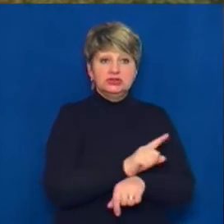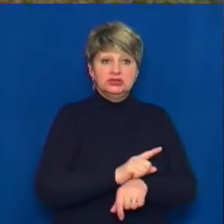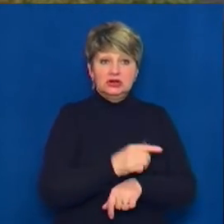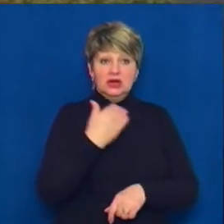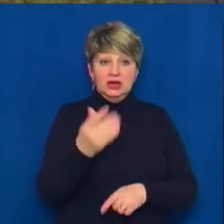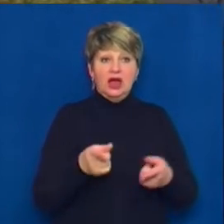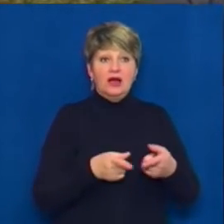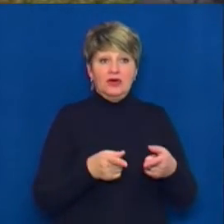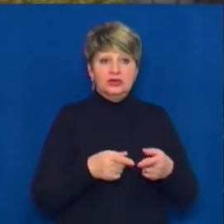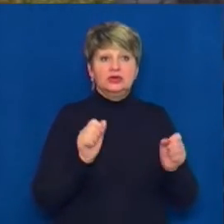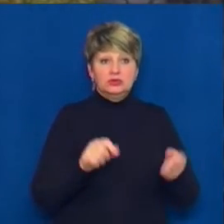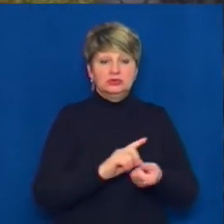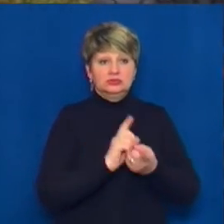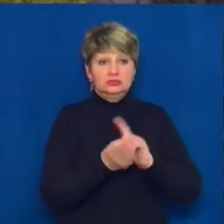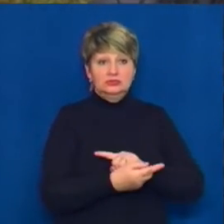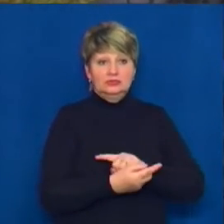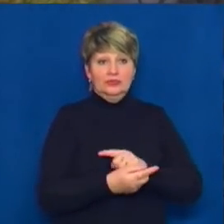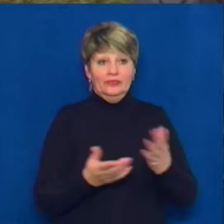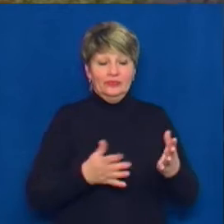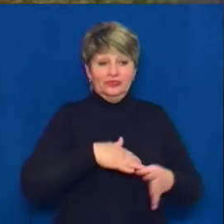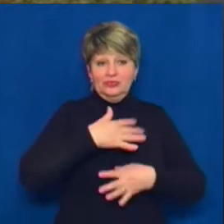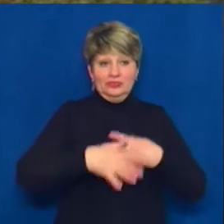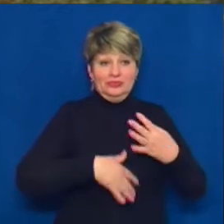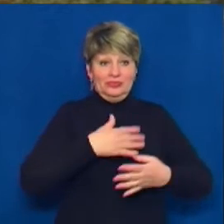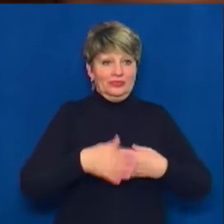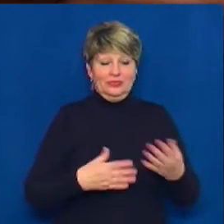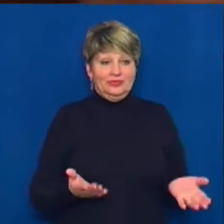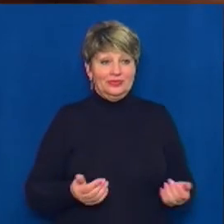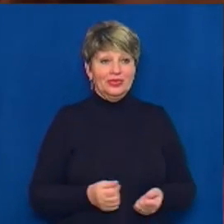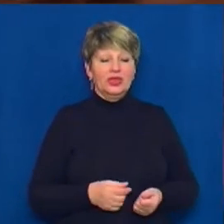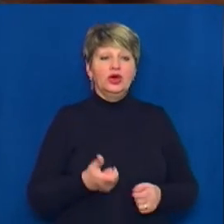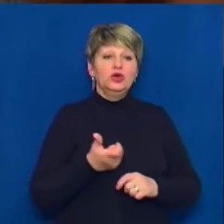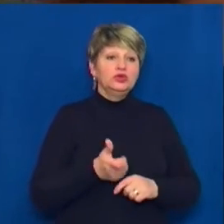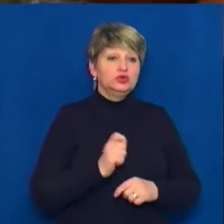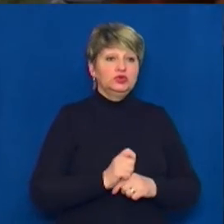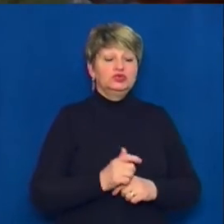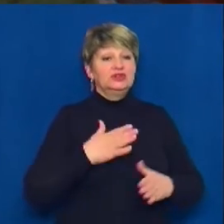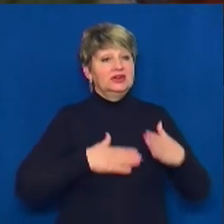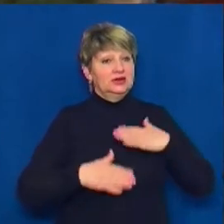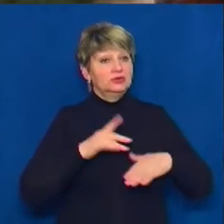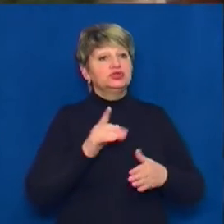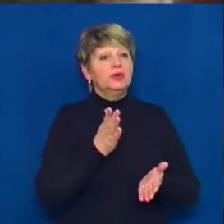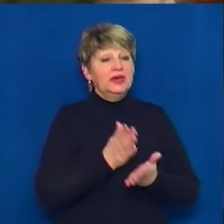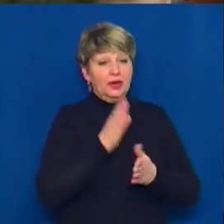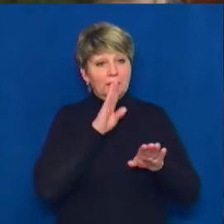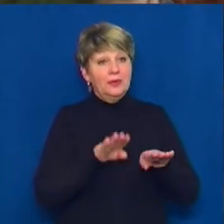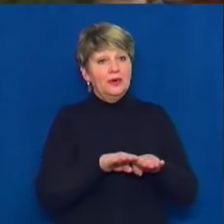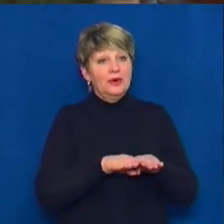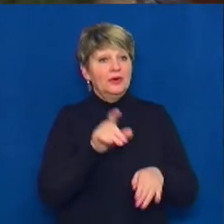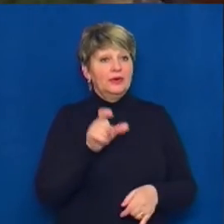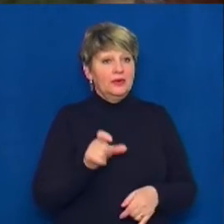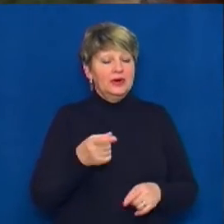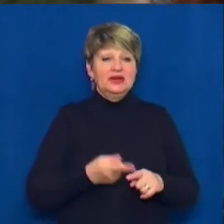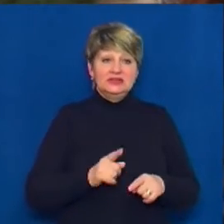квартира може привратитися в будь-що. Дуже раді, що є такі люди. Цій собакі